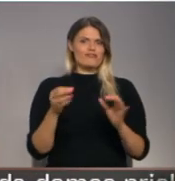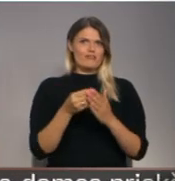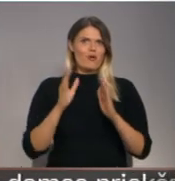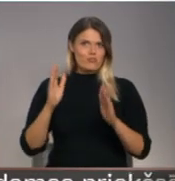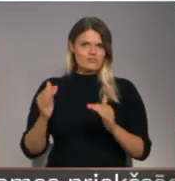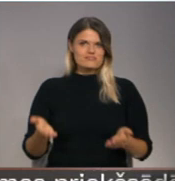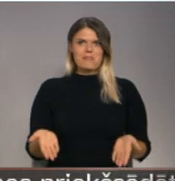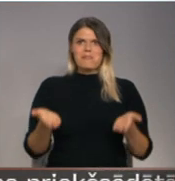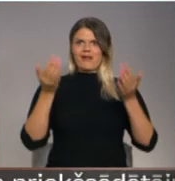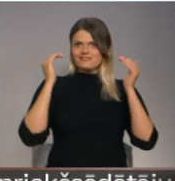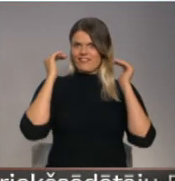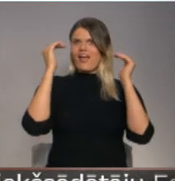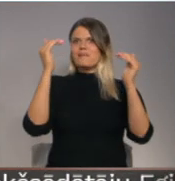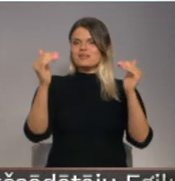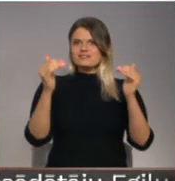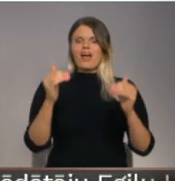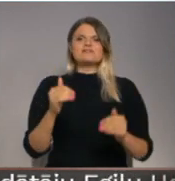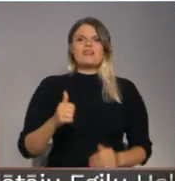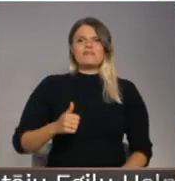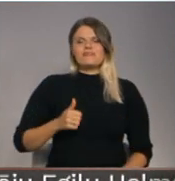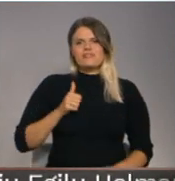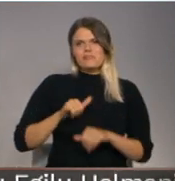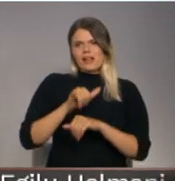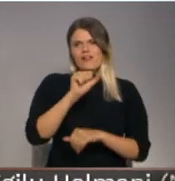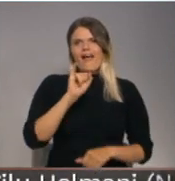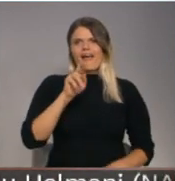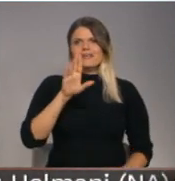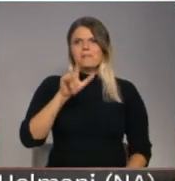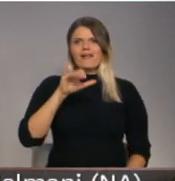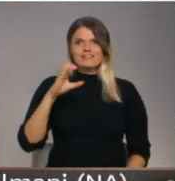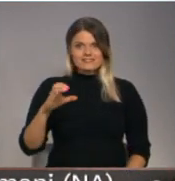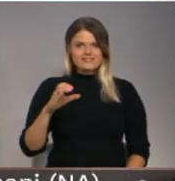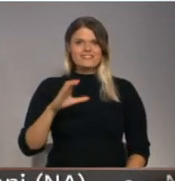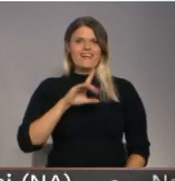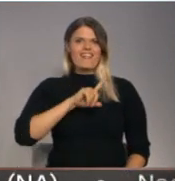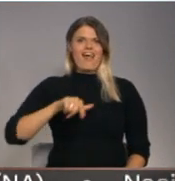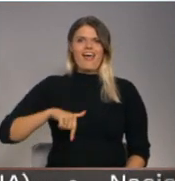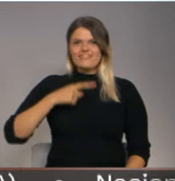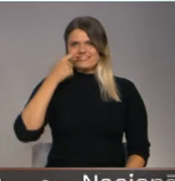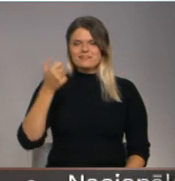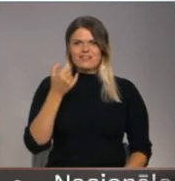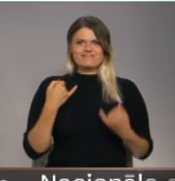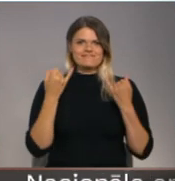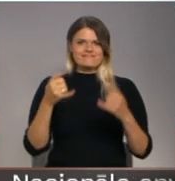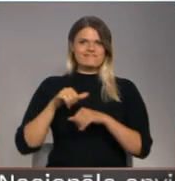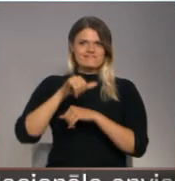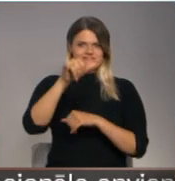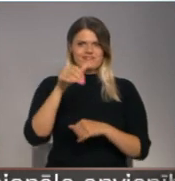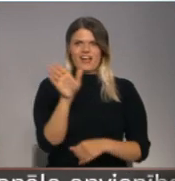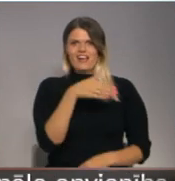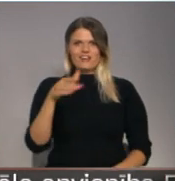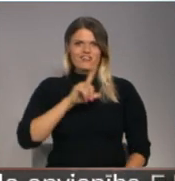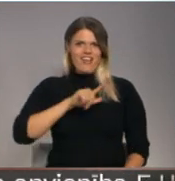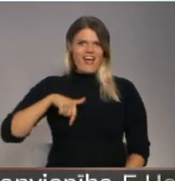nozīmē būs paceldas debesīs. Nacionālā aviosabiedrība Air Baltic pēc Latvijas sindgadē pasniegtās dāvanas lideprāti, kas